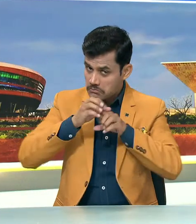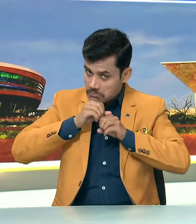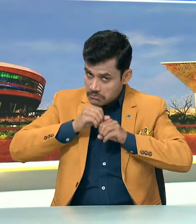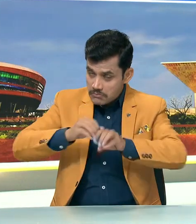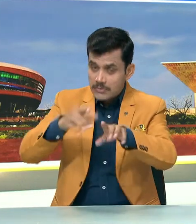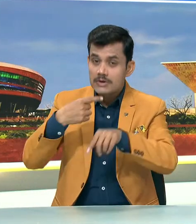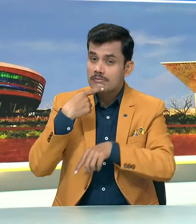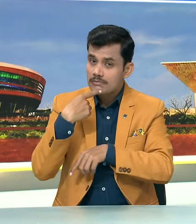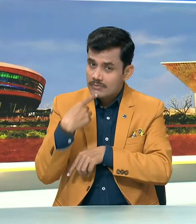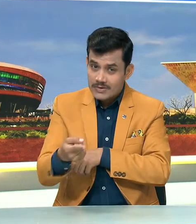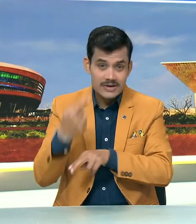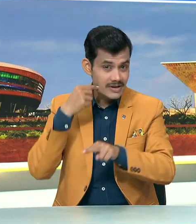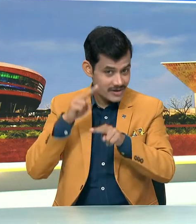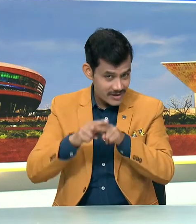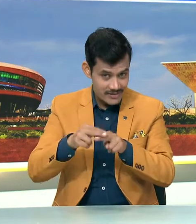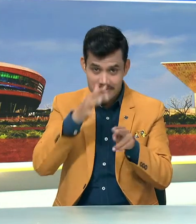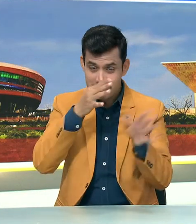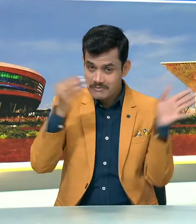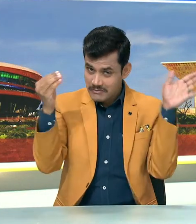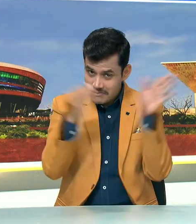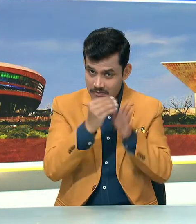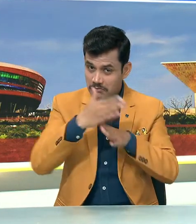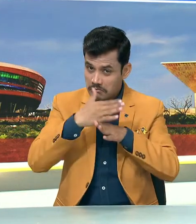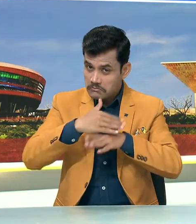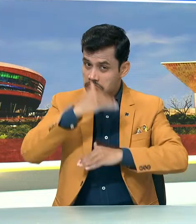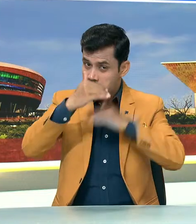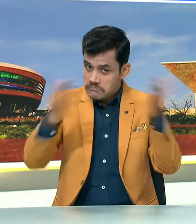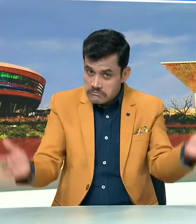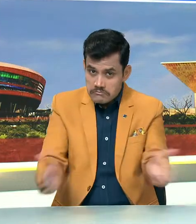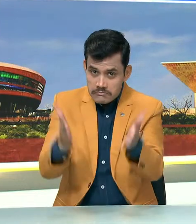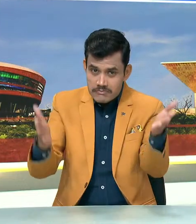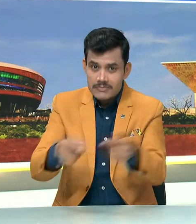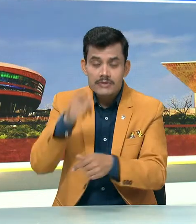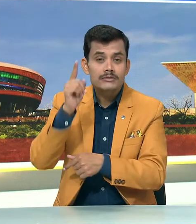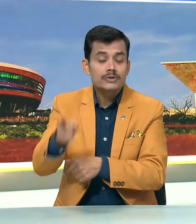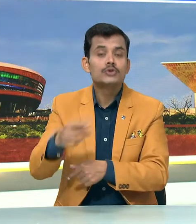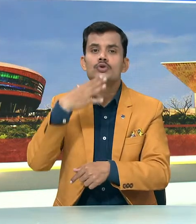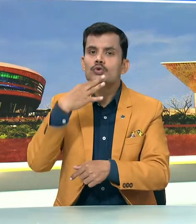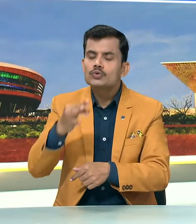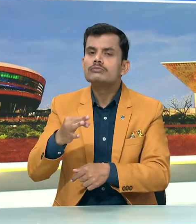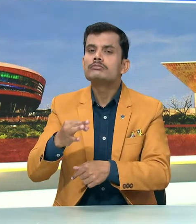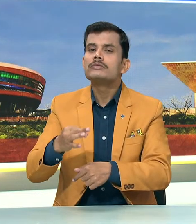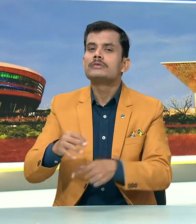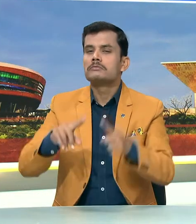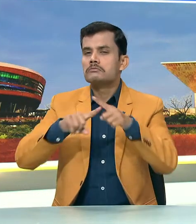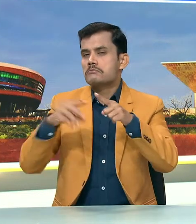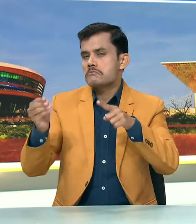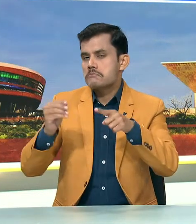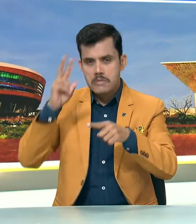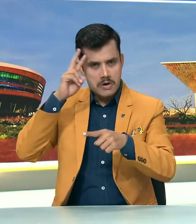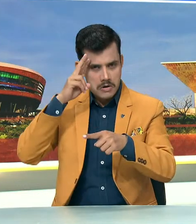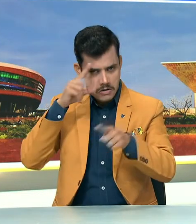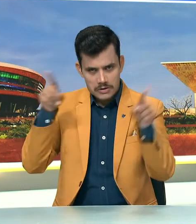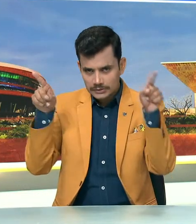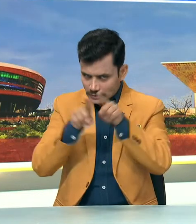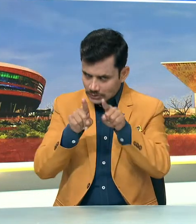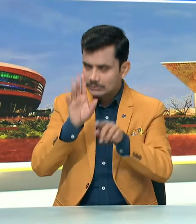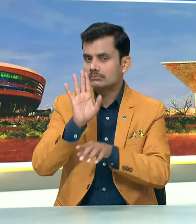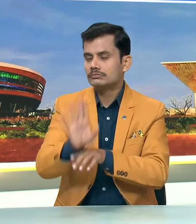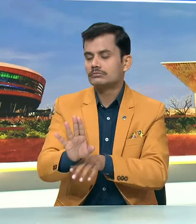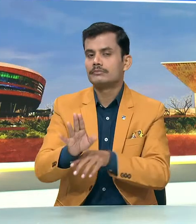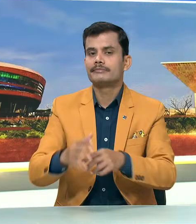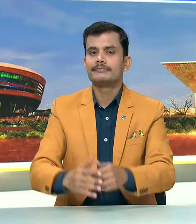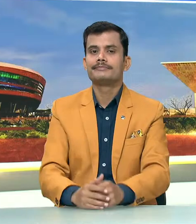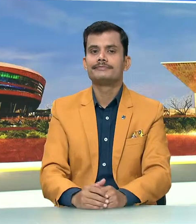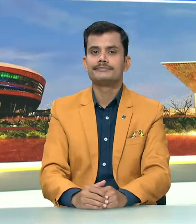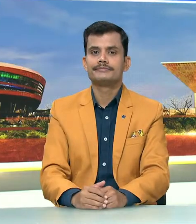कि जो भी इन फर्जी खबरों को बढ़ा रहे हैं वो केवल अपनी विश्वस्नियता पर ही प्रश्न चिन लगा रहे हैं